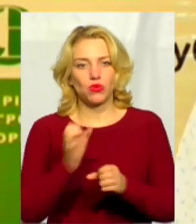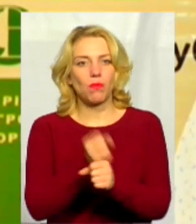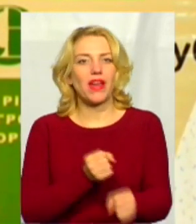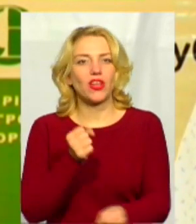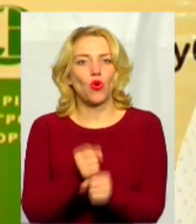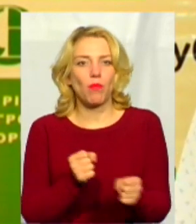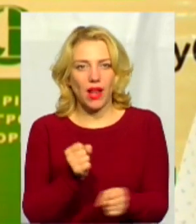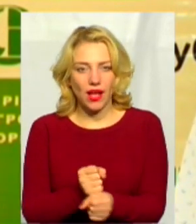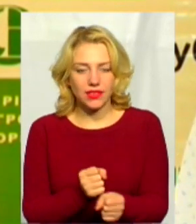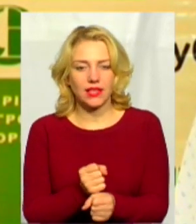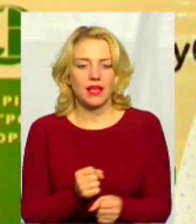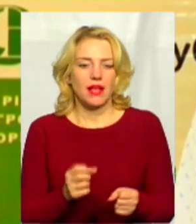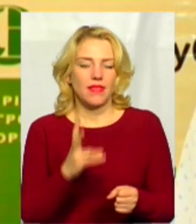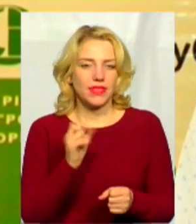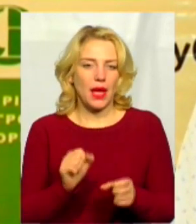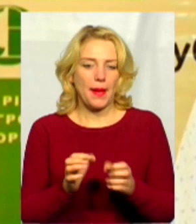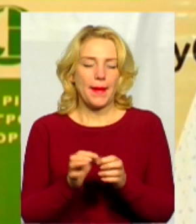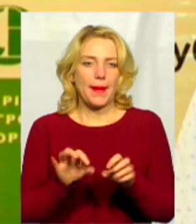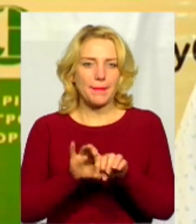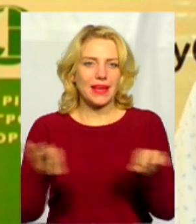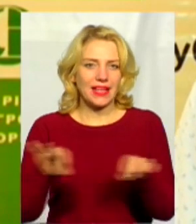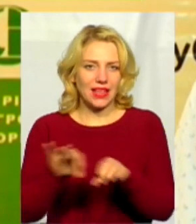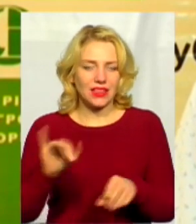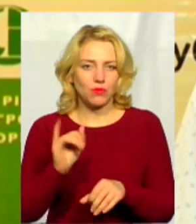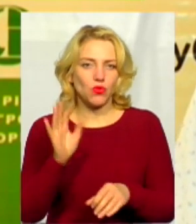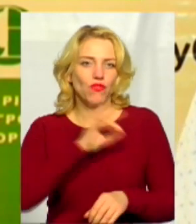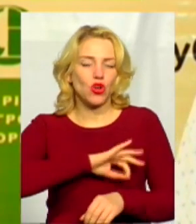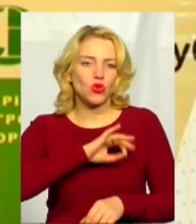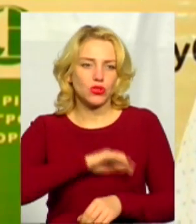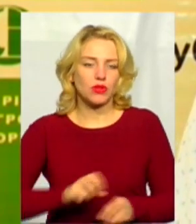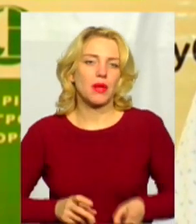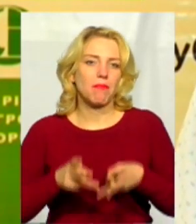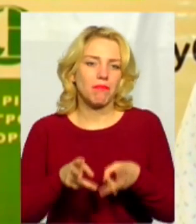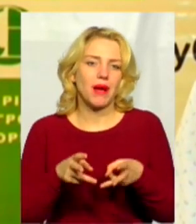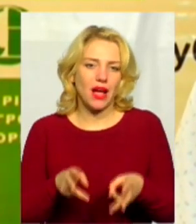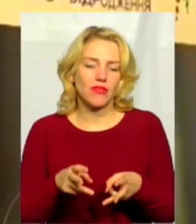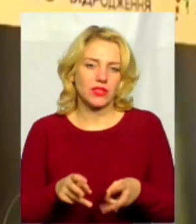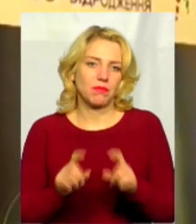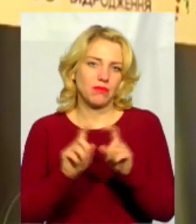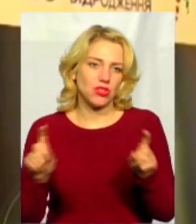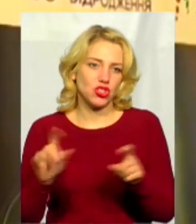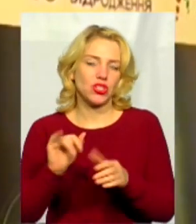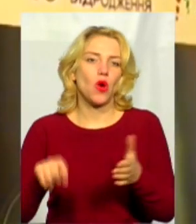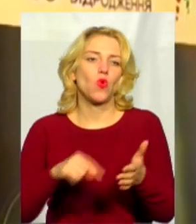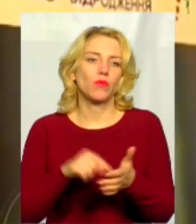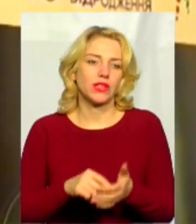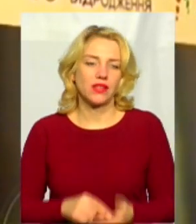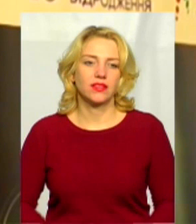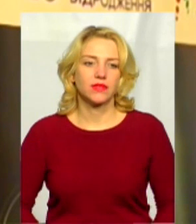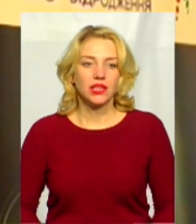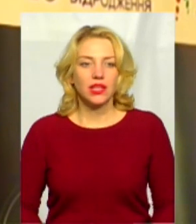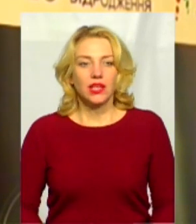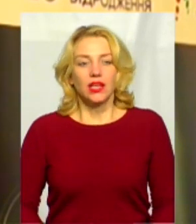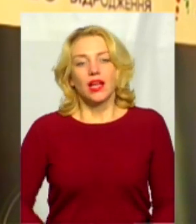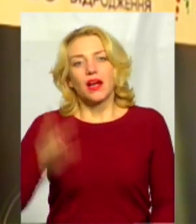на брикети і використовувати для опалювального приміщення комунальних зверхів. Хмельниччина досить